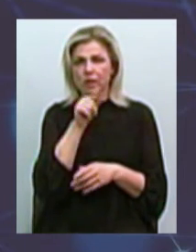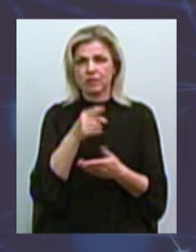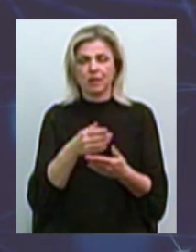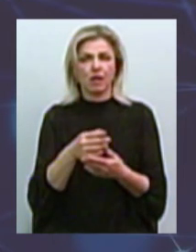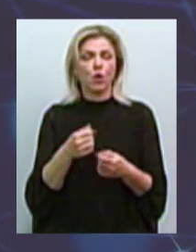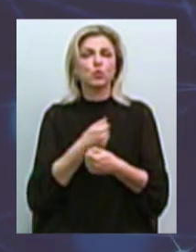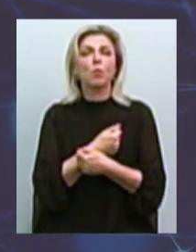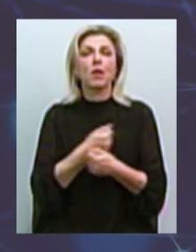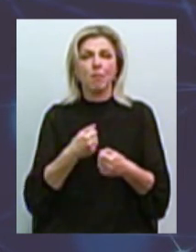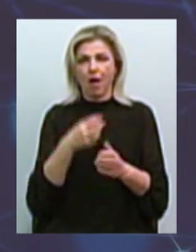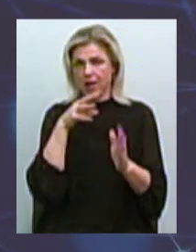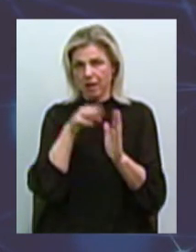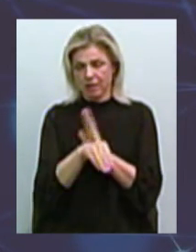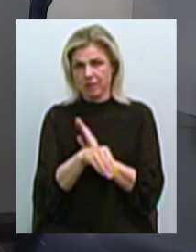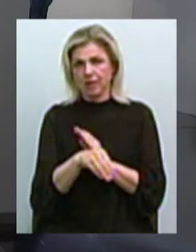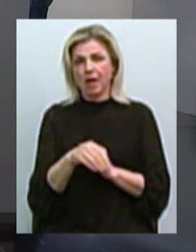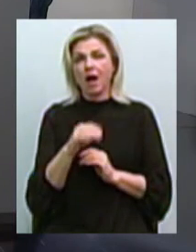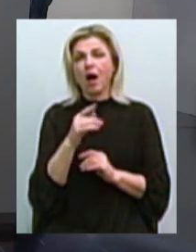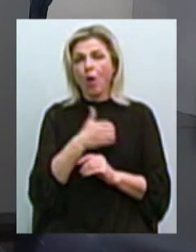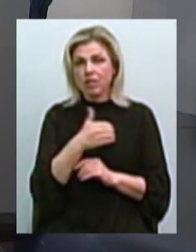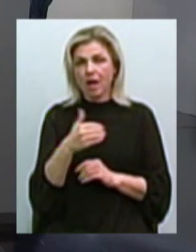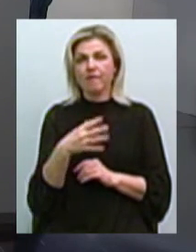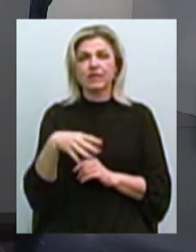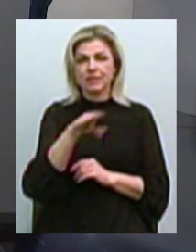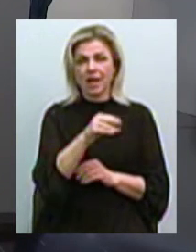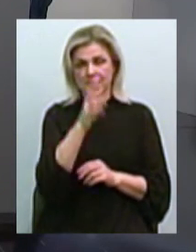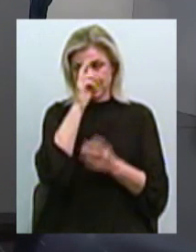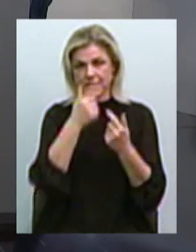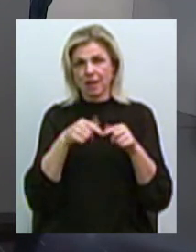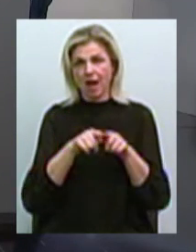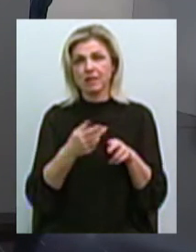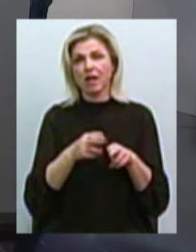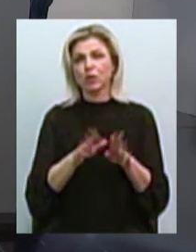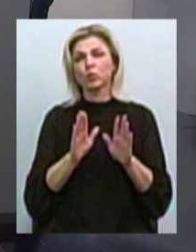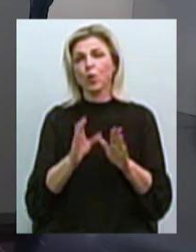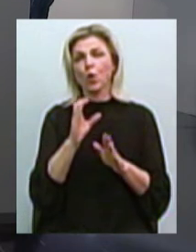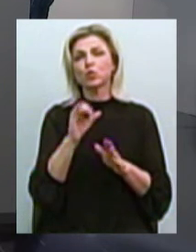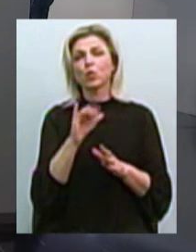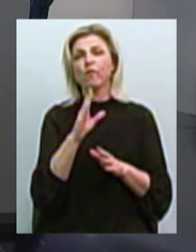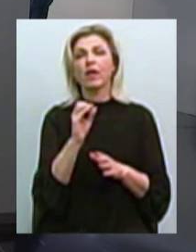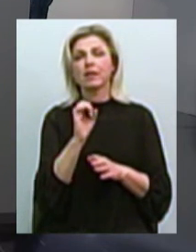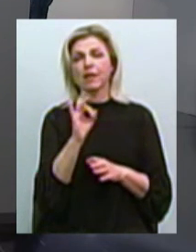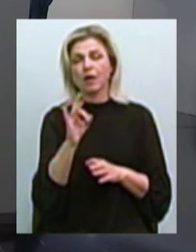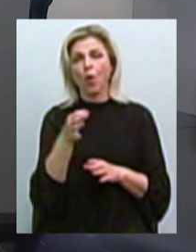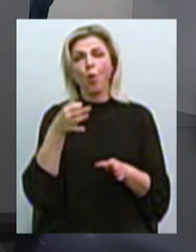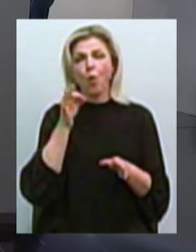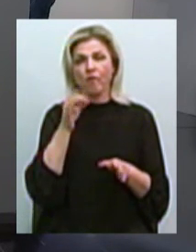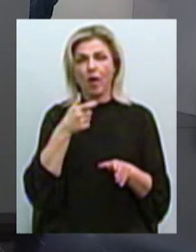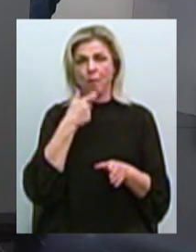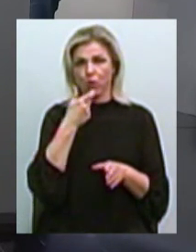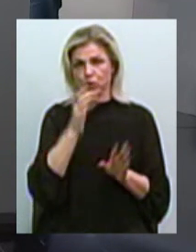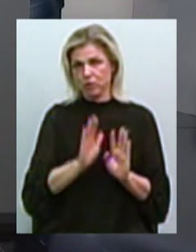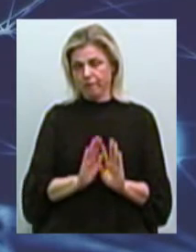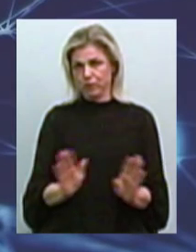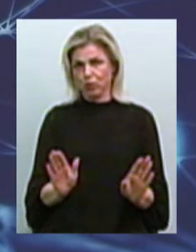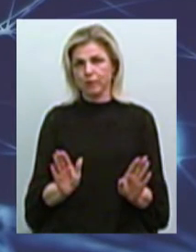Супермарк. Все, що угодно. Та, хоча во всіх країнах, ну, це сувенири, кофі, мороженое. Все. Вот це вот